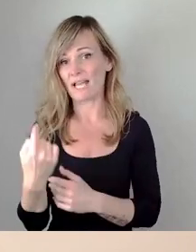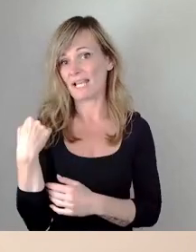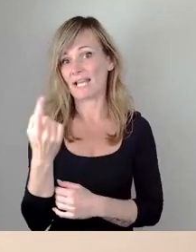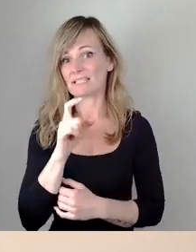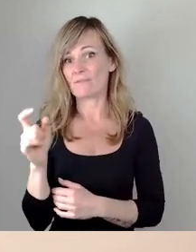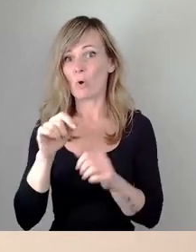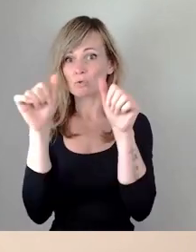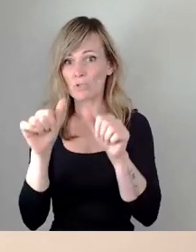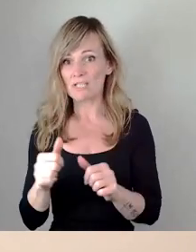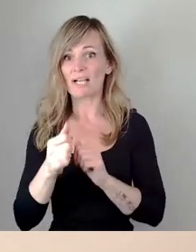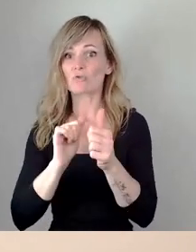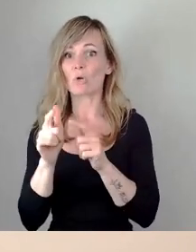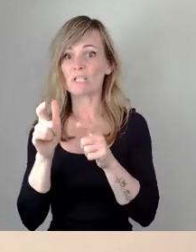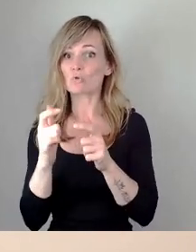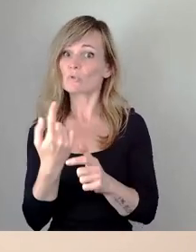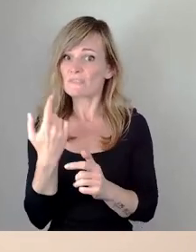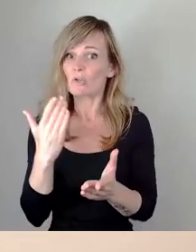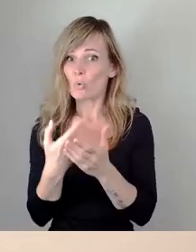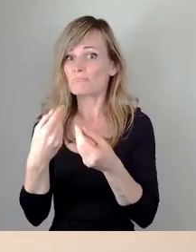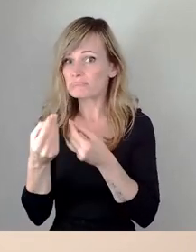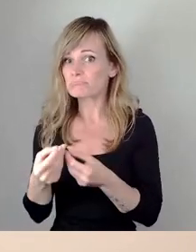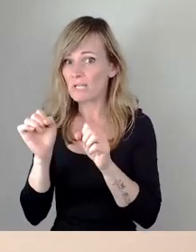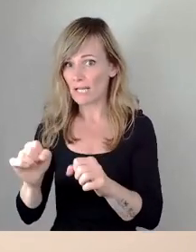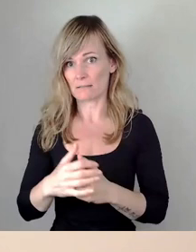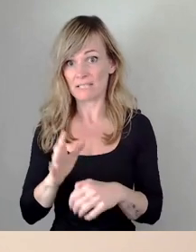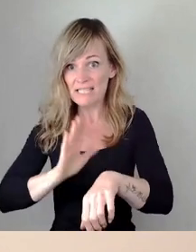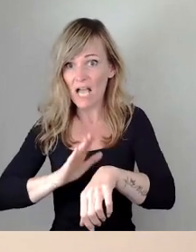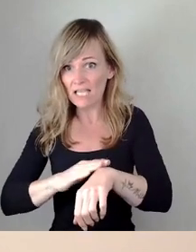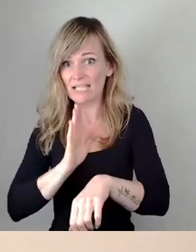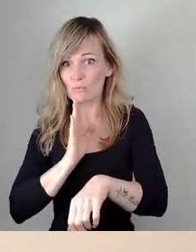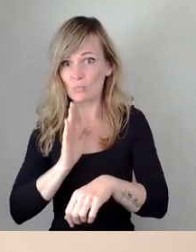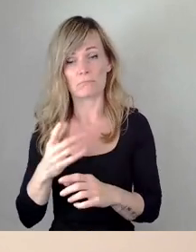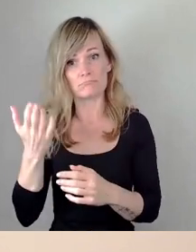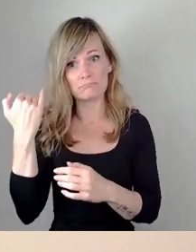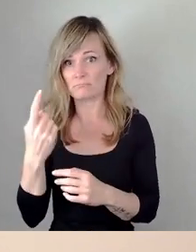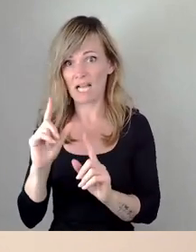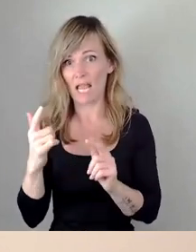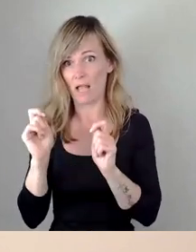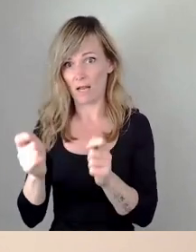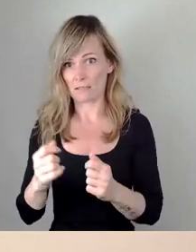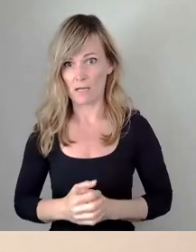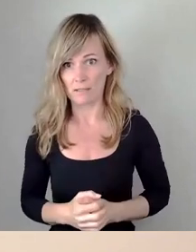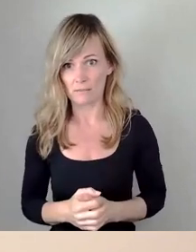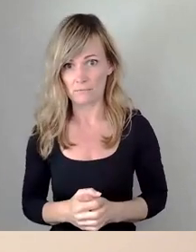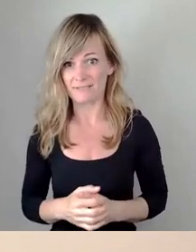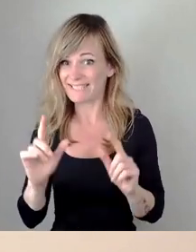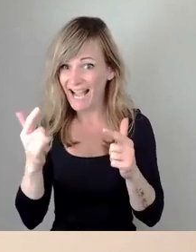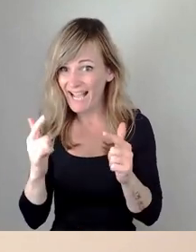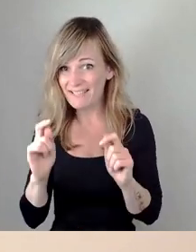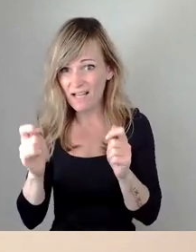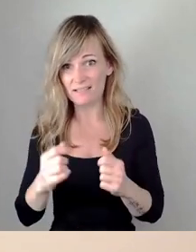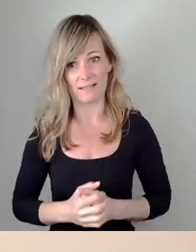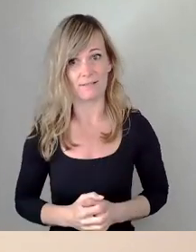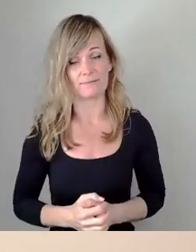reden. Hat man Zeit zu drüber haben, ist kein Antrag gestellt worden. Ist kein Antrag gestellt worden.